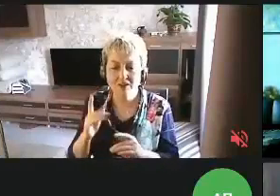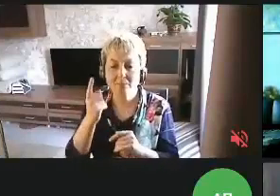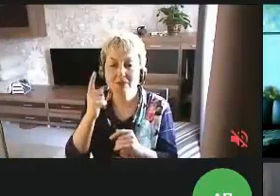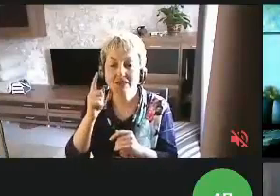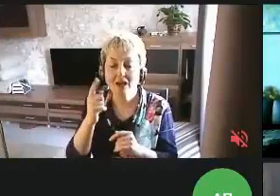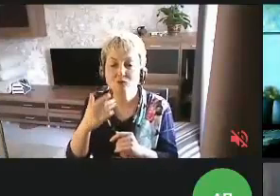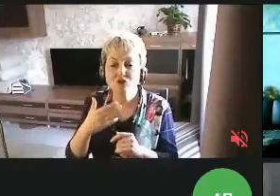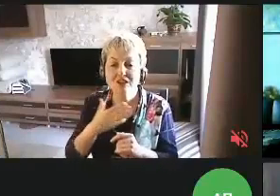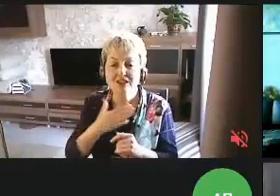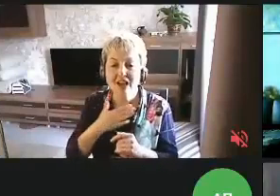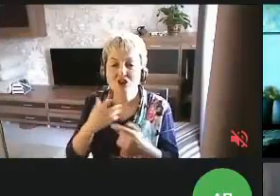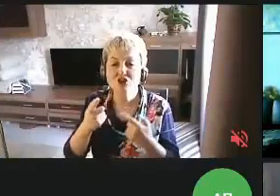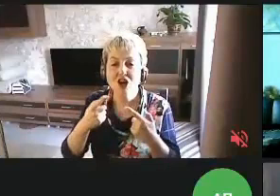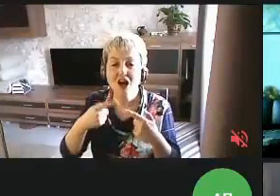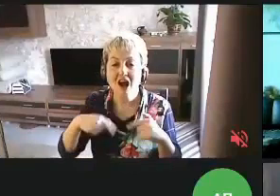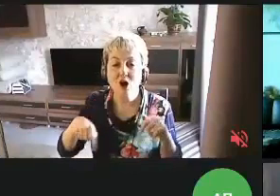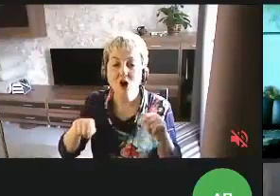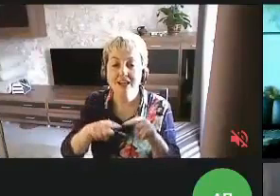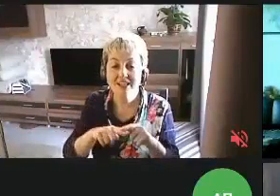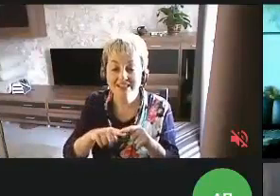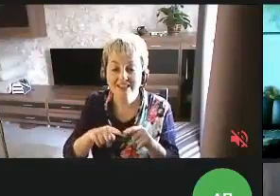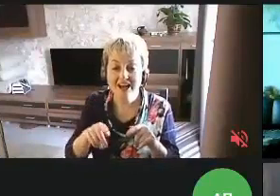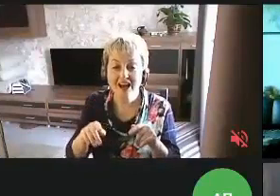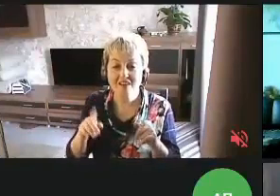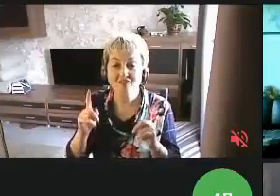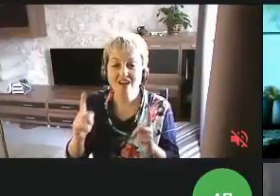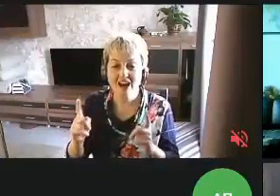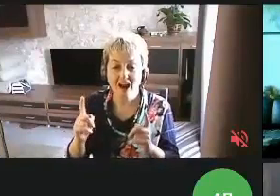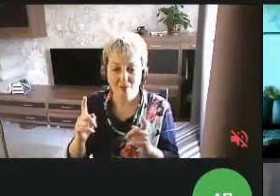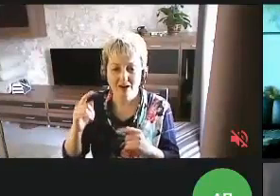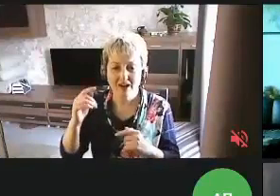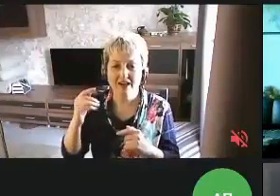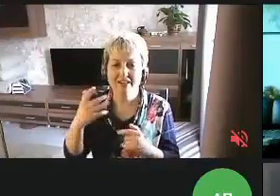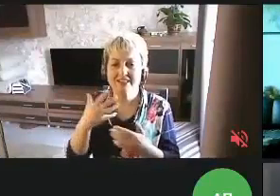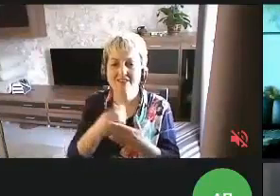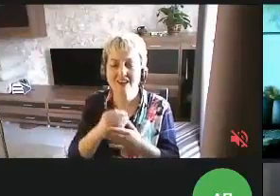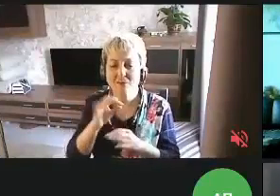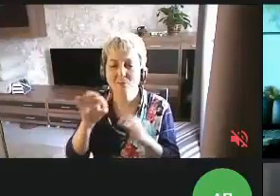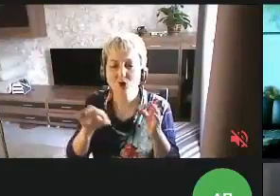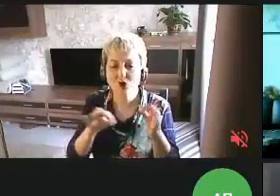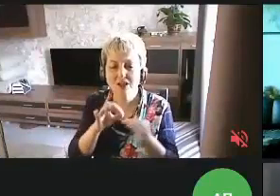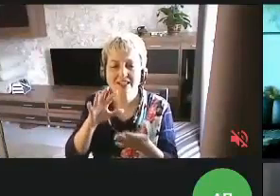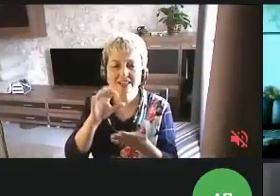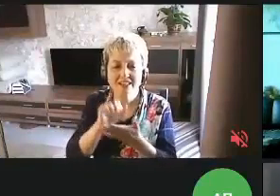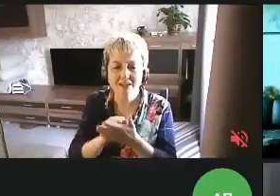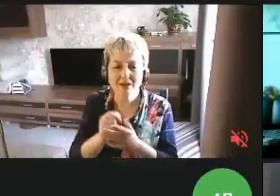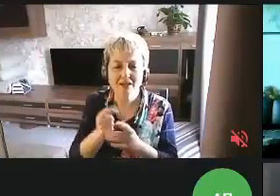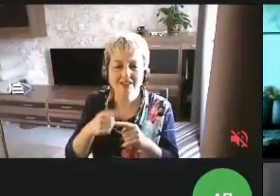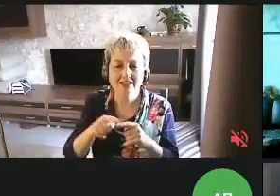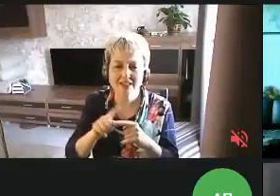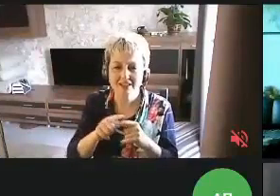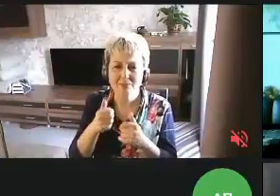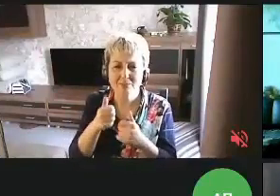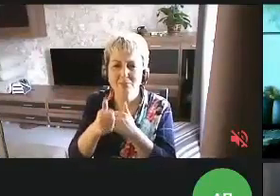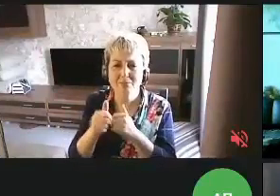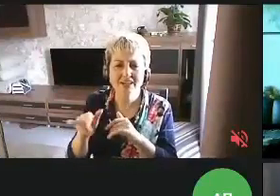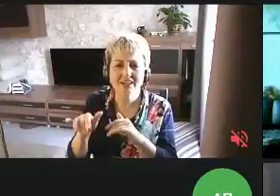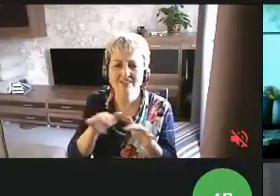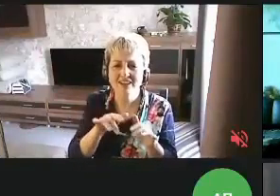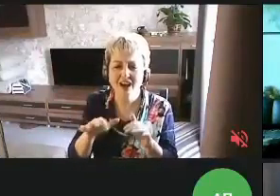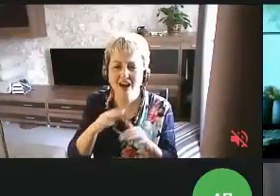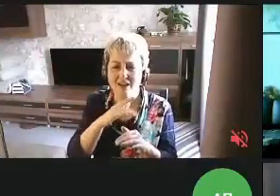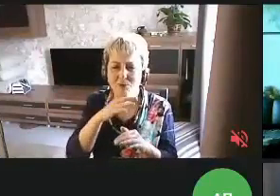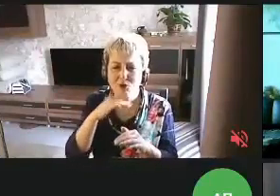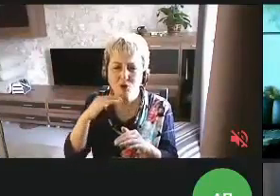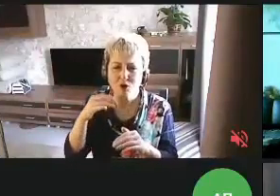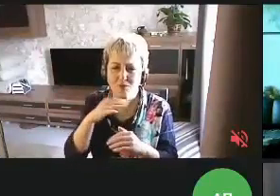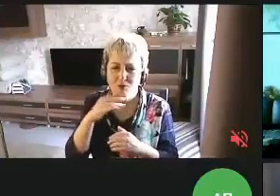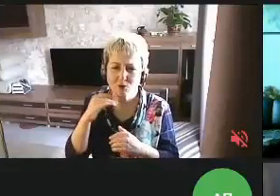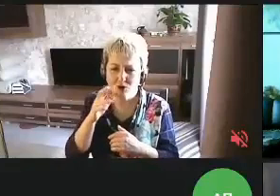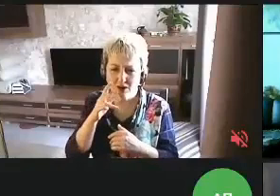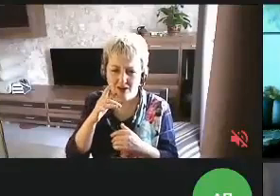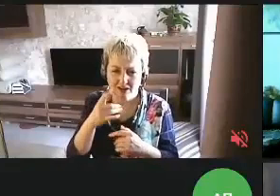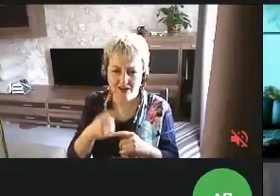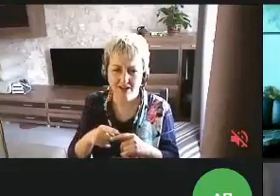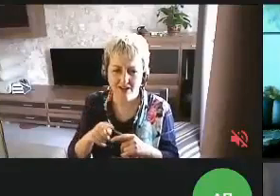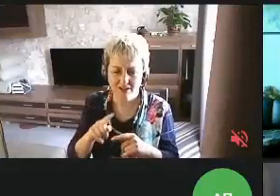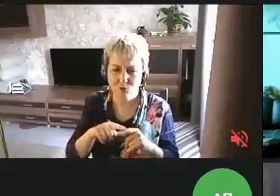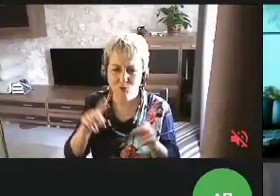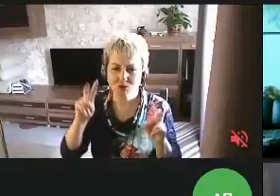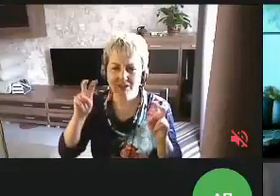потому что наши организации в рамках своих проектов занимаются этим, продвигают эту тему уже много-много лет.